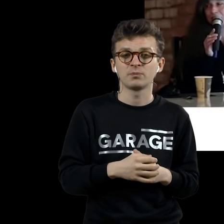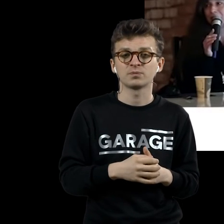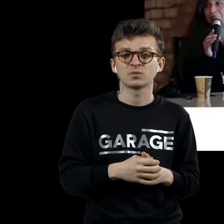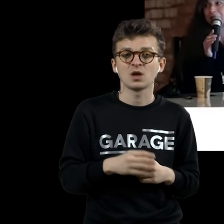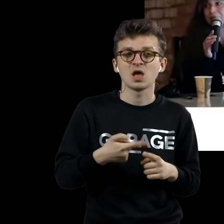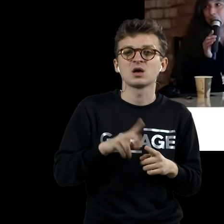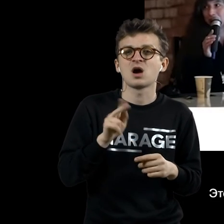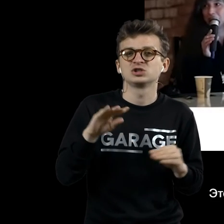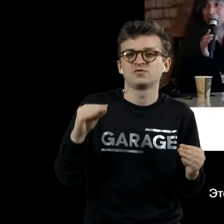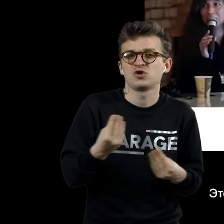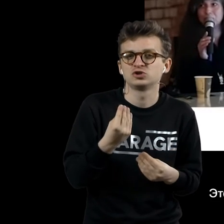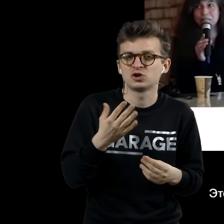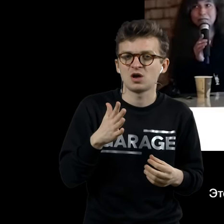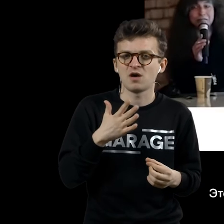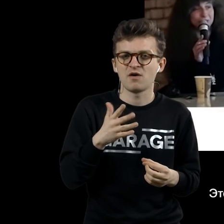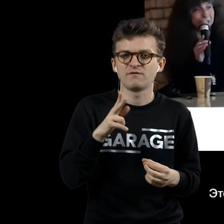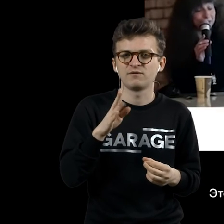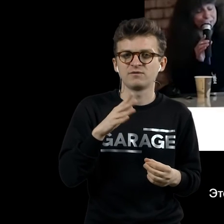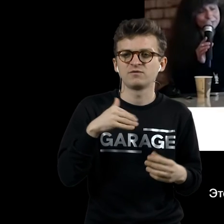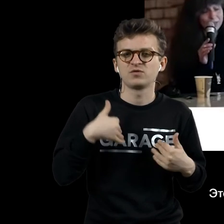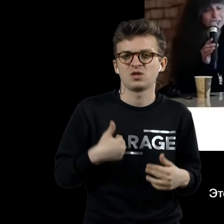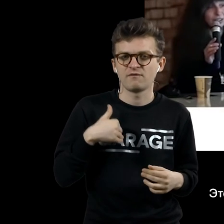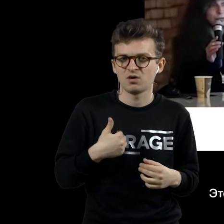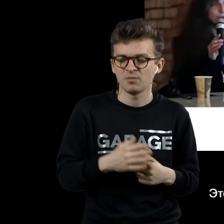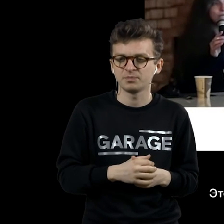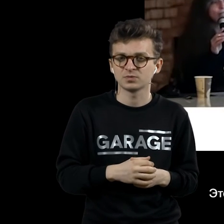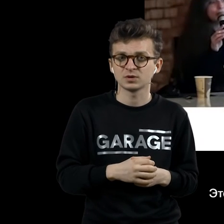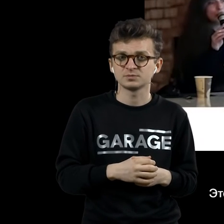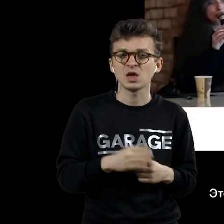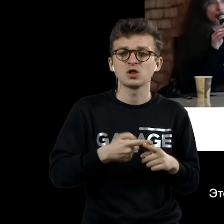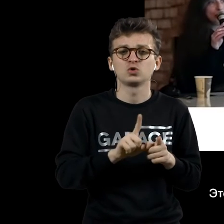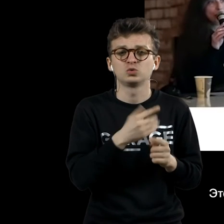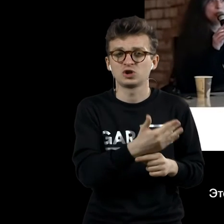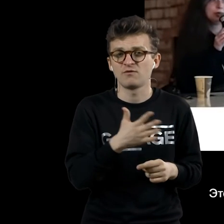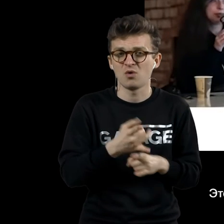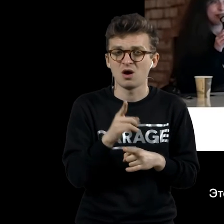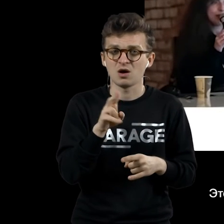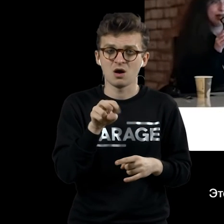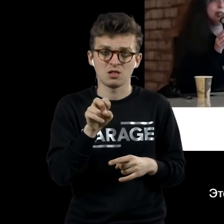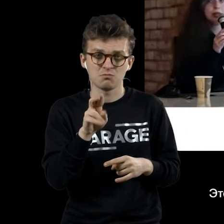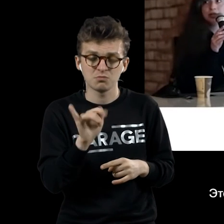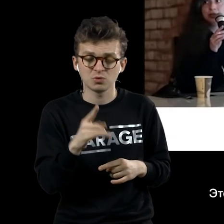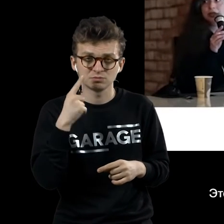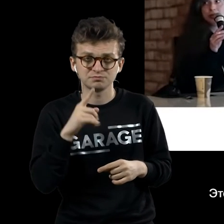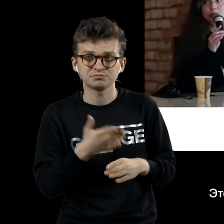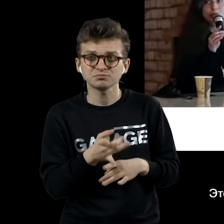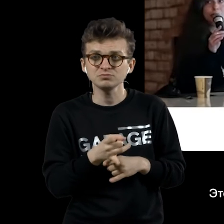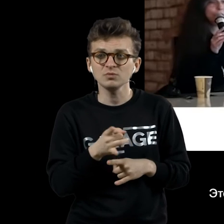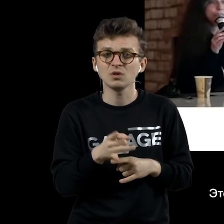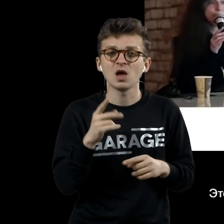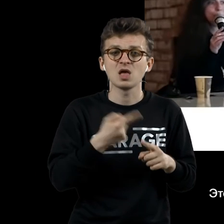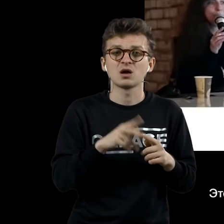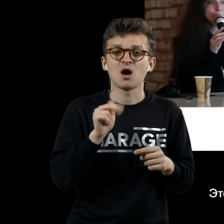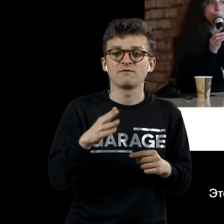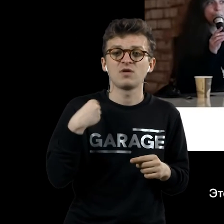свежая вдова. Тоже вот Дюшановский каламбур. Вот такая вот штука. Это действительно французское